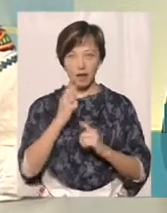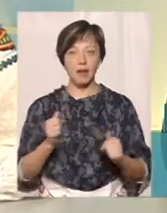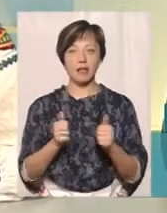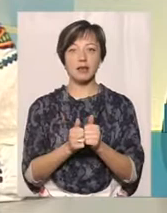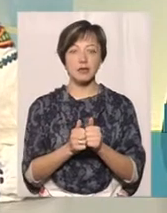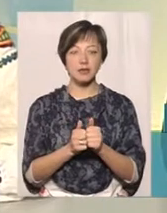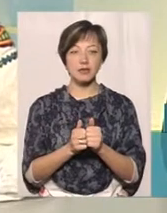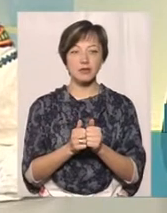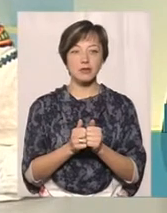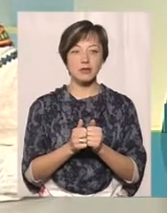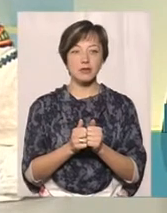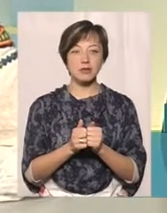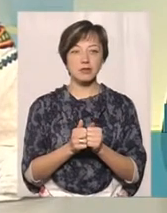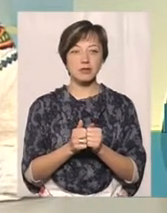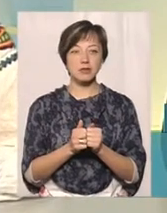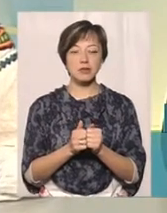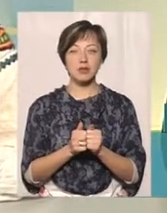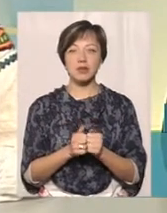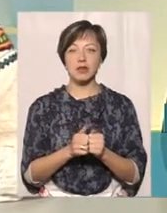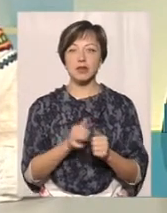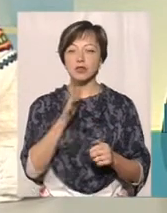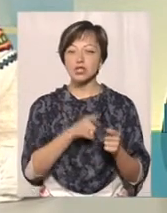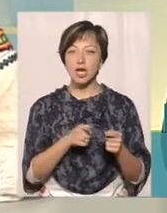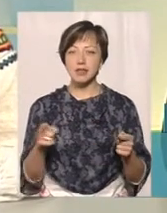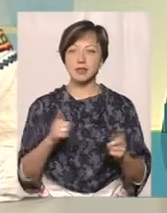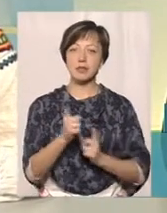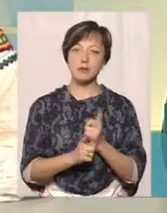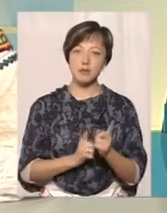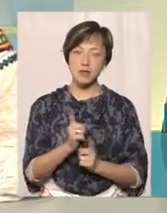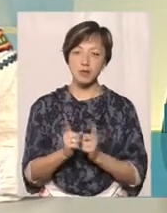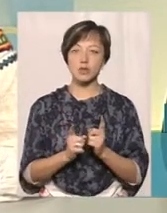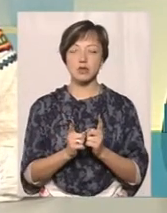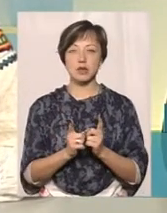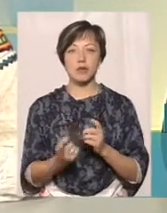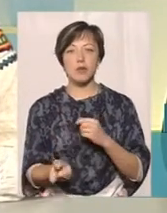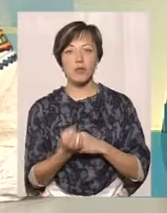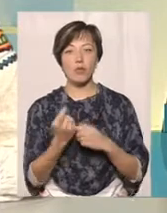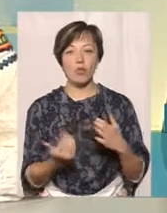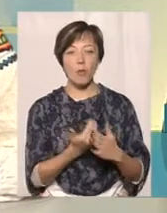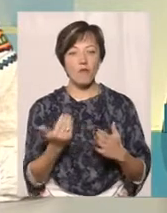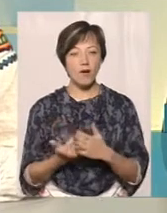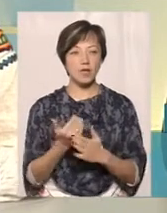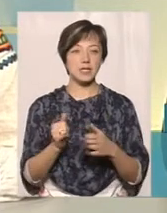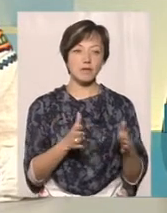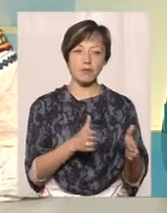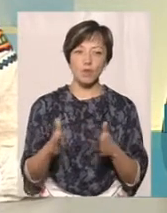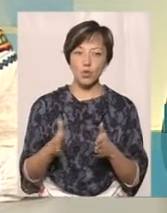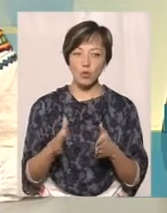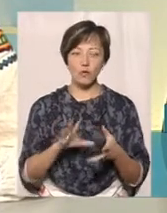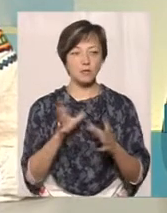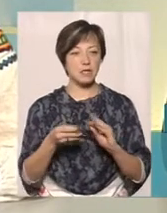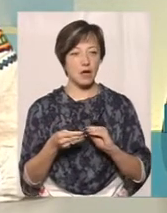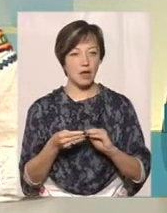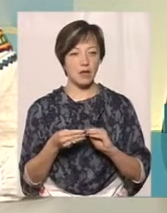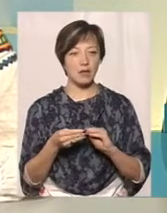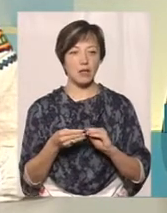якому іде час, все змінюється, приходять якісь новації і в підготовку, і взагалі